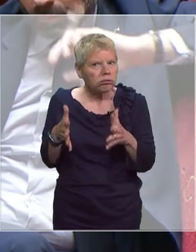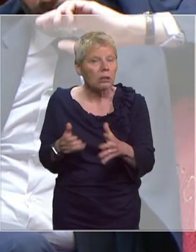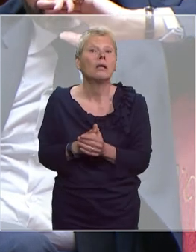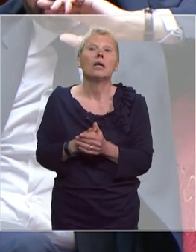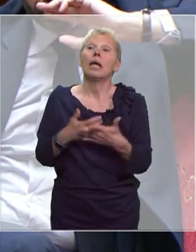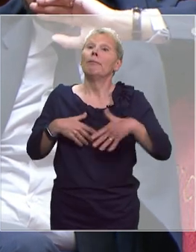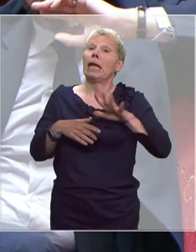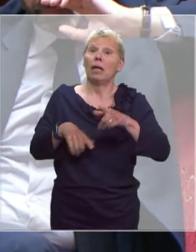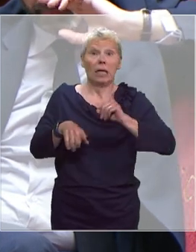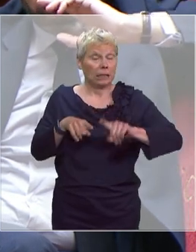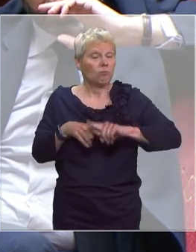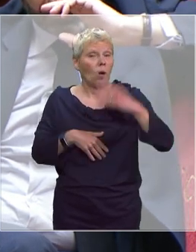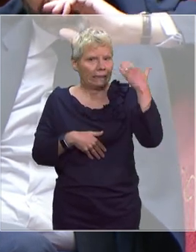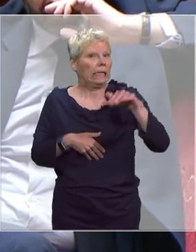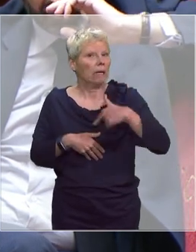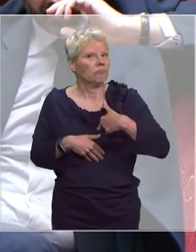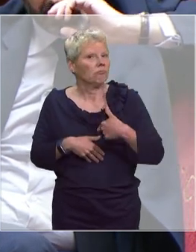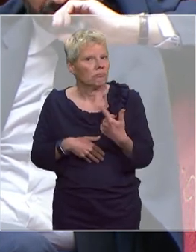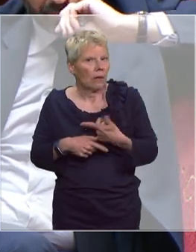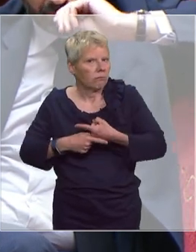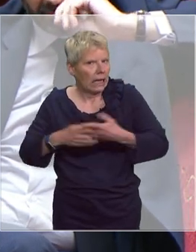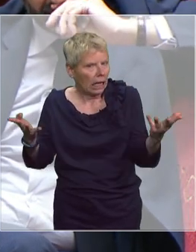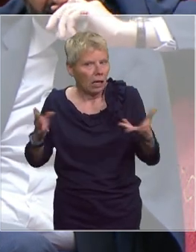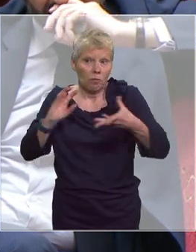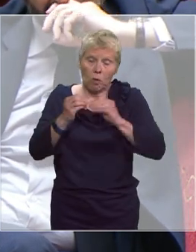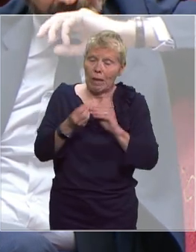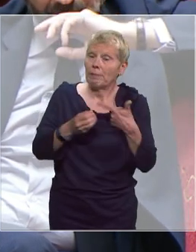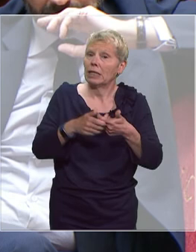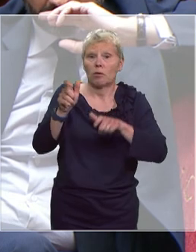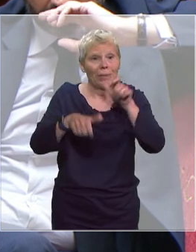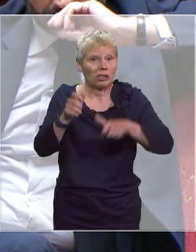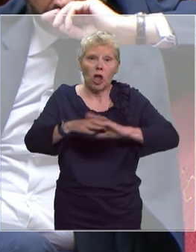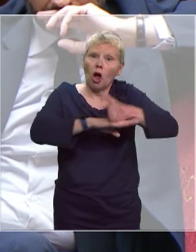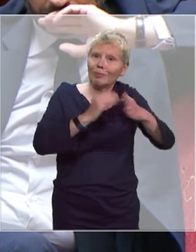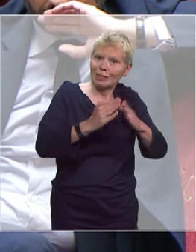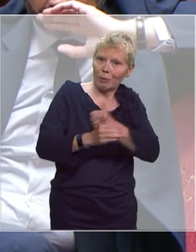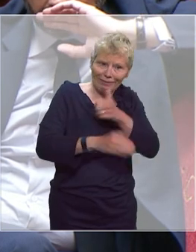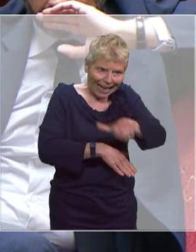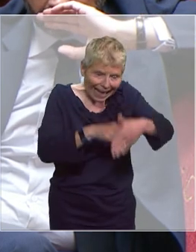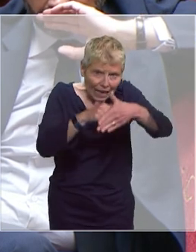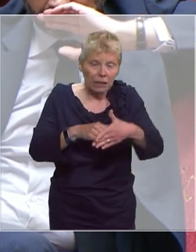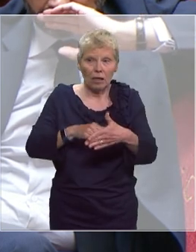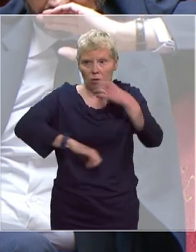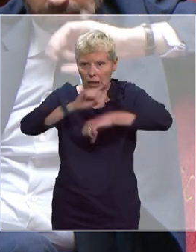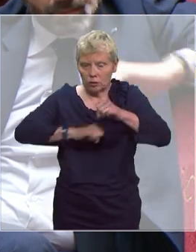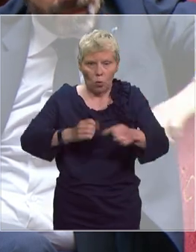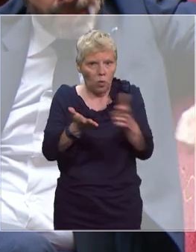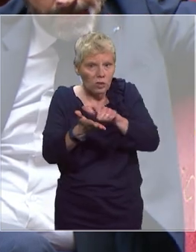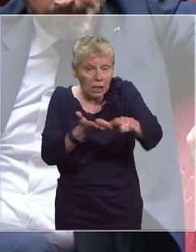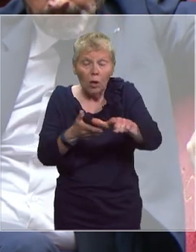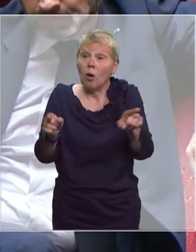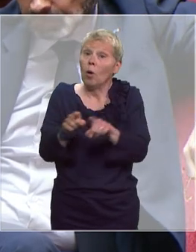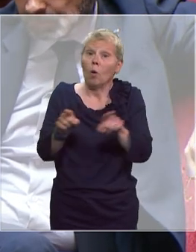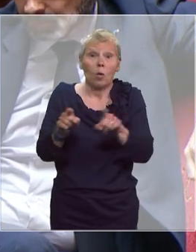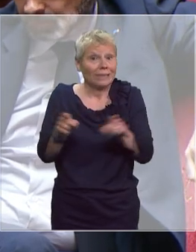équipements, nous n'avons jamais nié les difficultés, s'agissant des aides à domicile, par exemple, des difficultés logistiques importantes. La distribution au sein